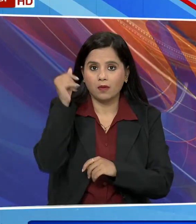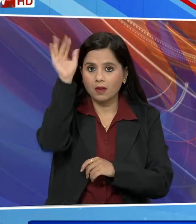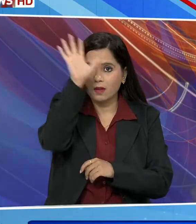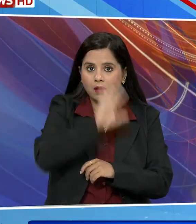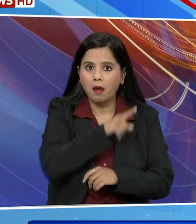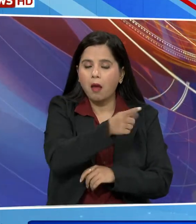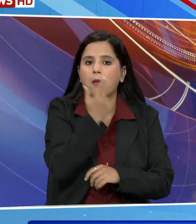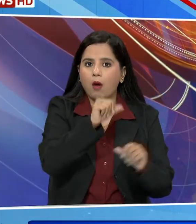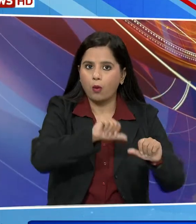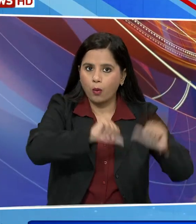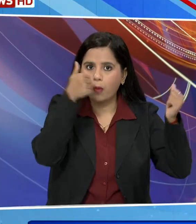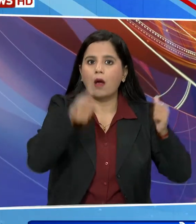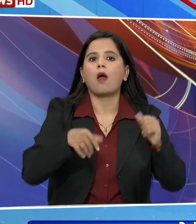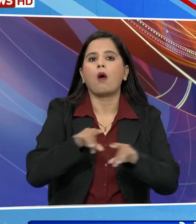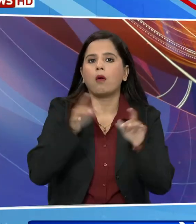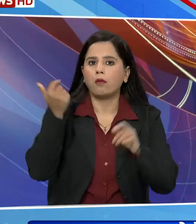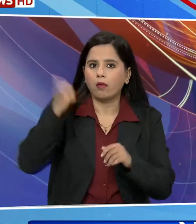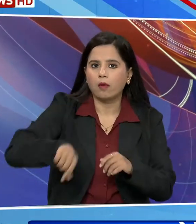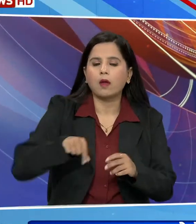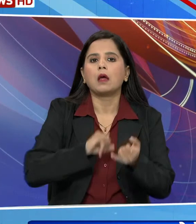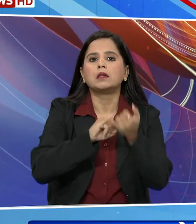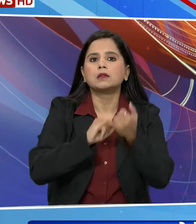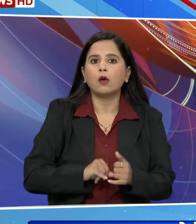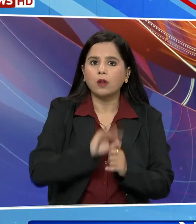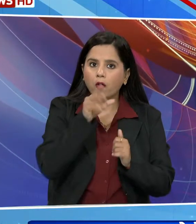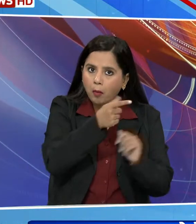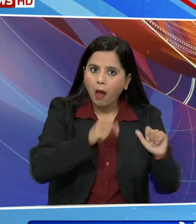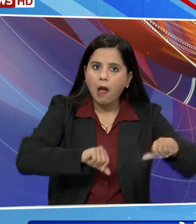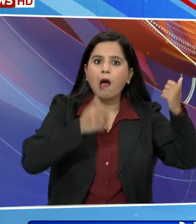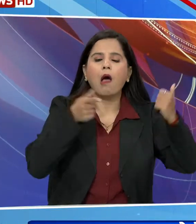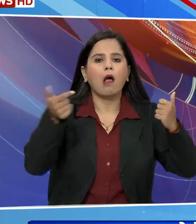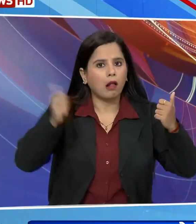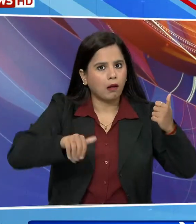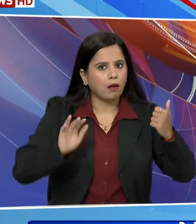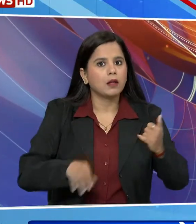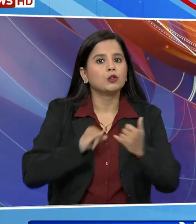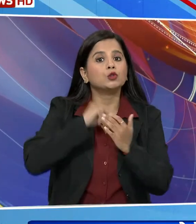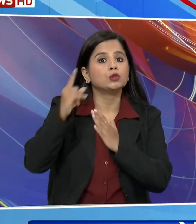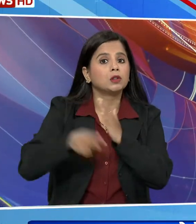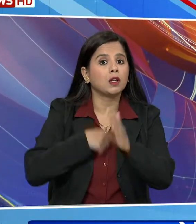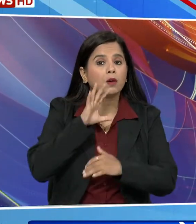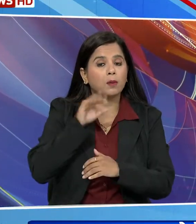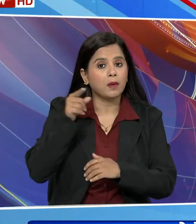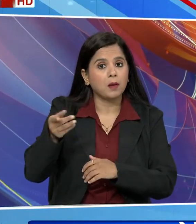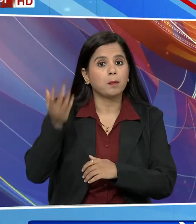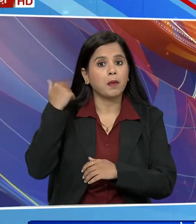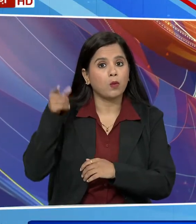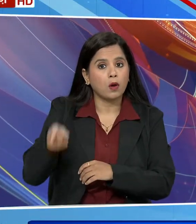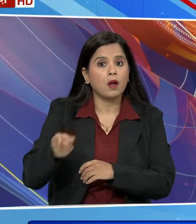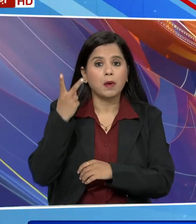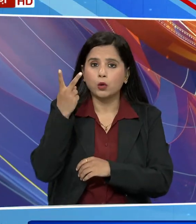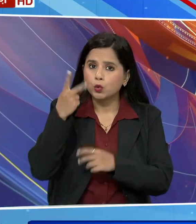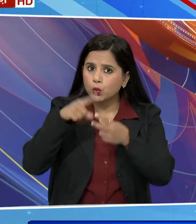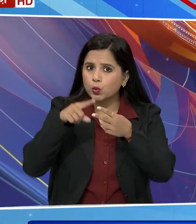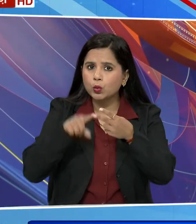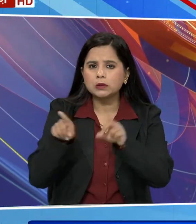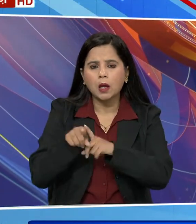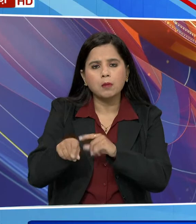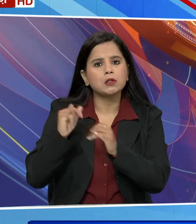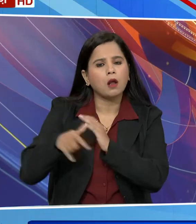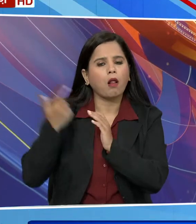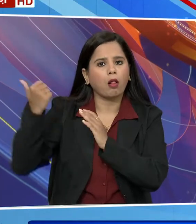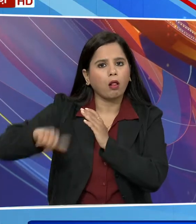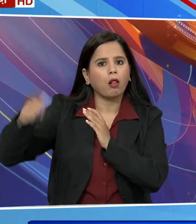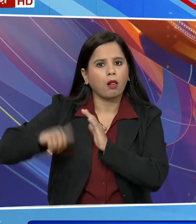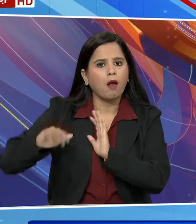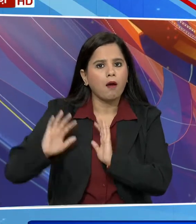दूसरे माच में दक्षिन अफ्रीका से हार का मूँ देखना पड़ा वहाई शुलंका की बात करें तो इस टीम को अपने पहले दोनों मुकाबलों में हार का सामना